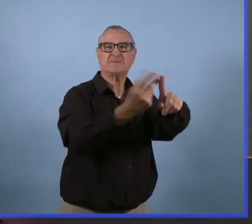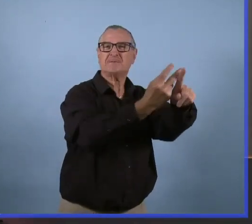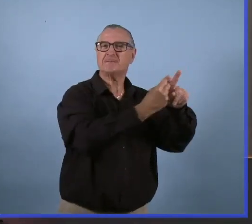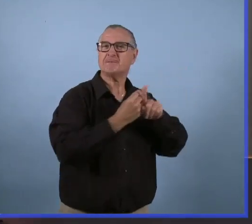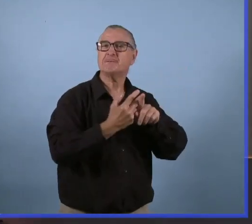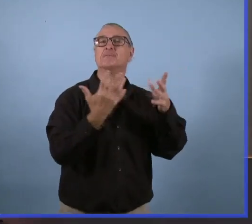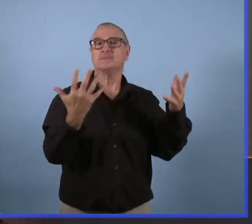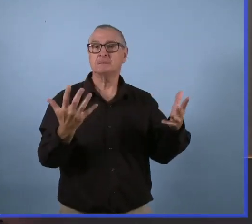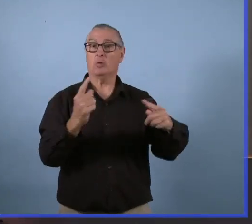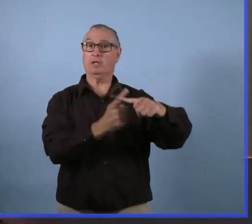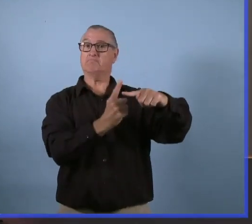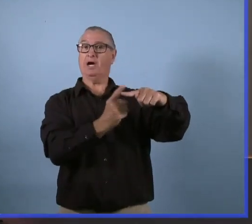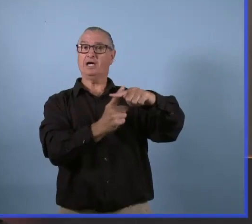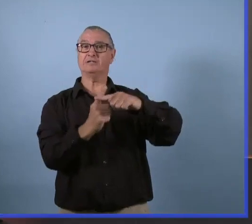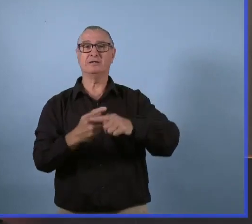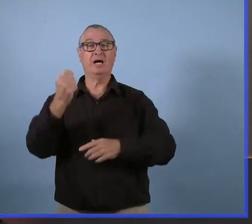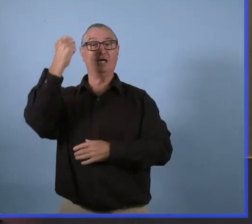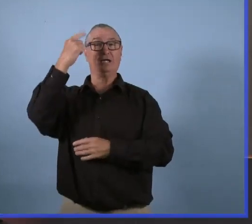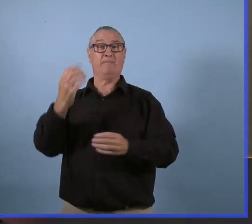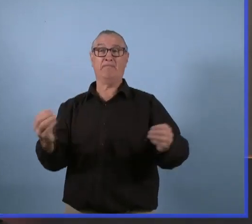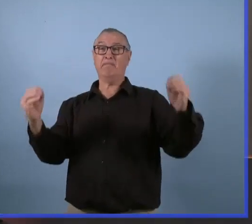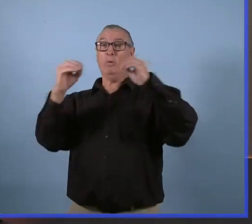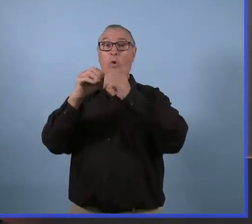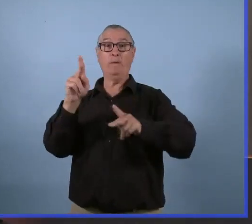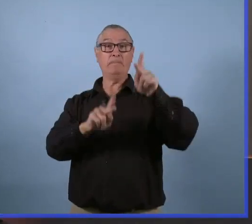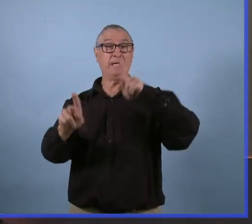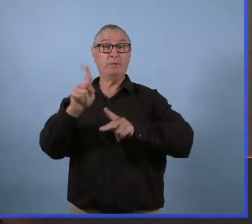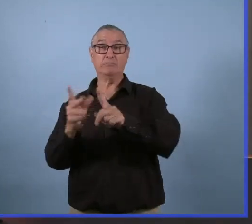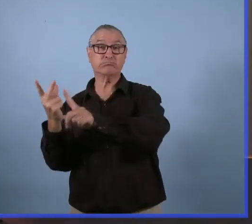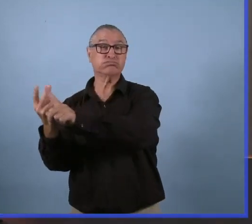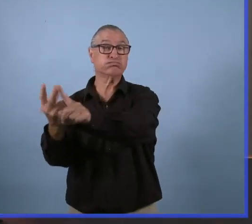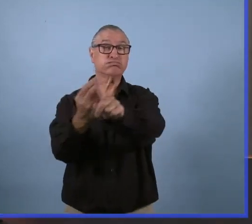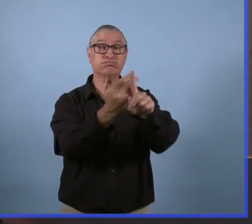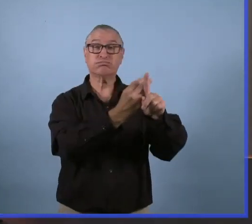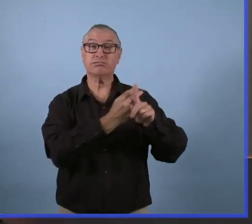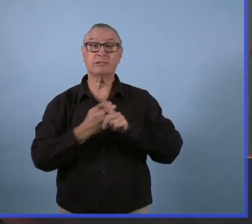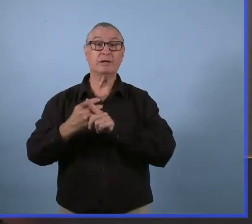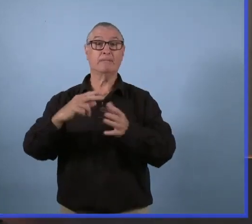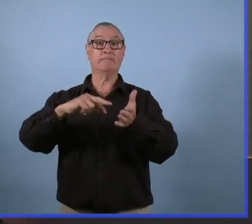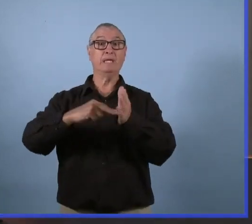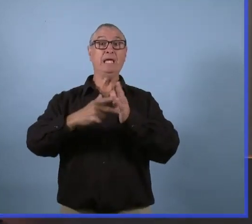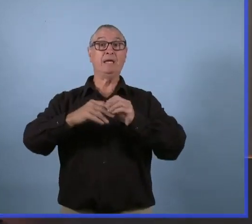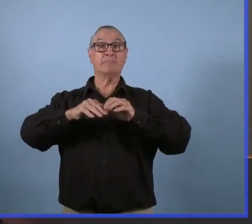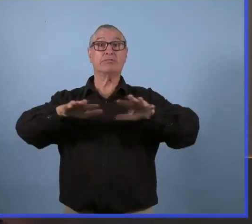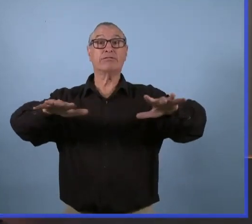Encore une fois, plus il y a de personnes vaccinées, moins il y a de risques de transmission